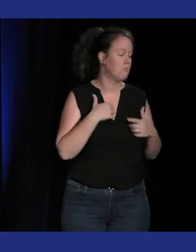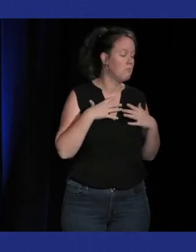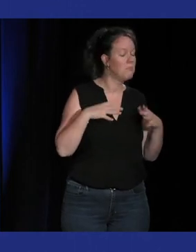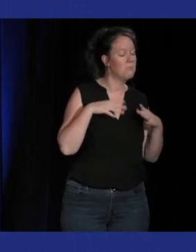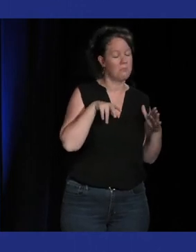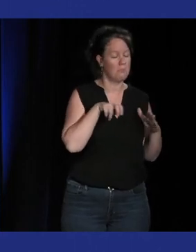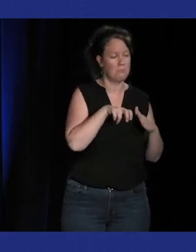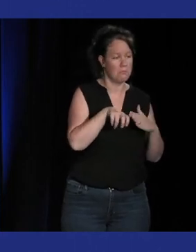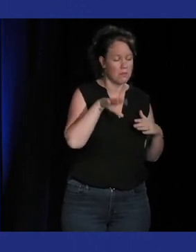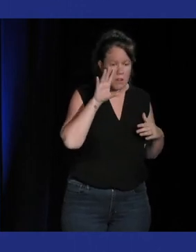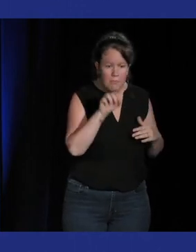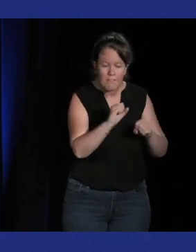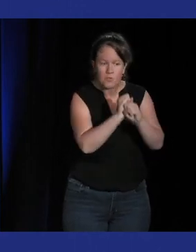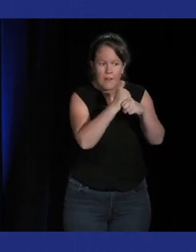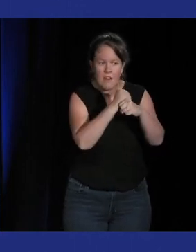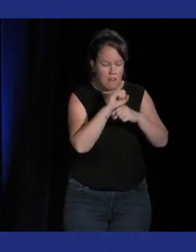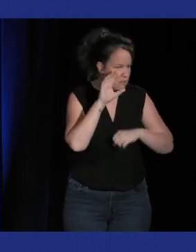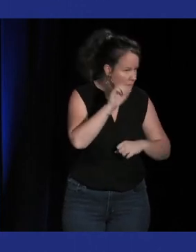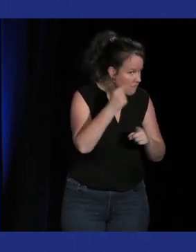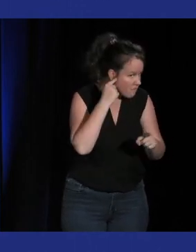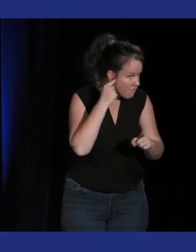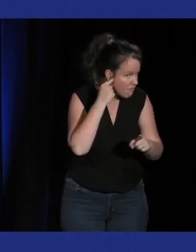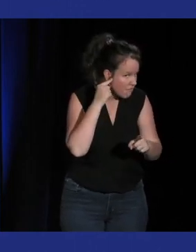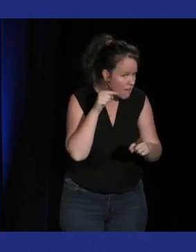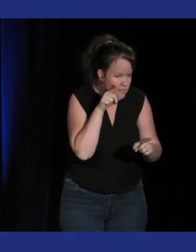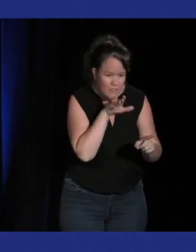d'avoir un rythme pour battre un boss ou un autre ennemi